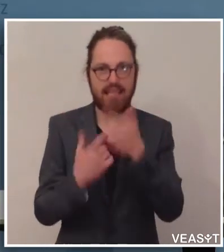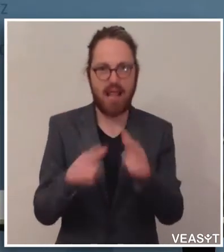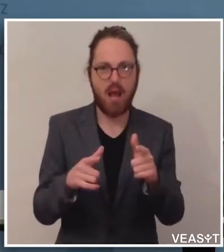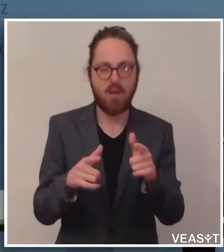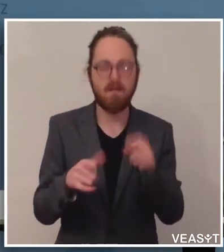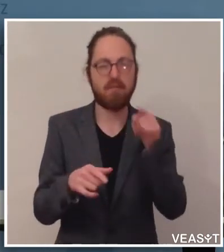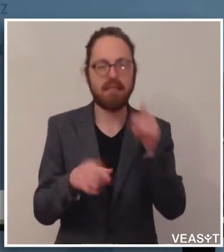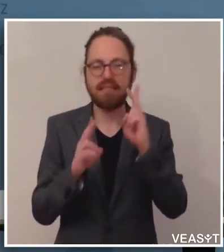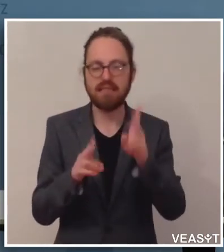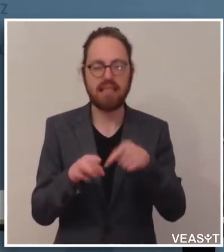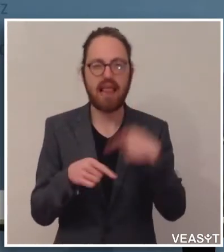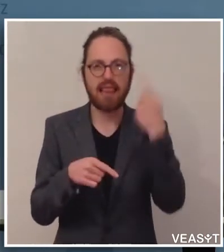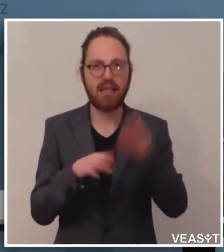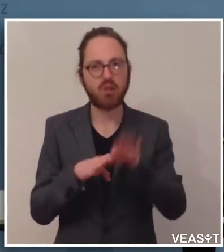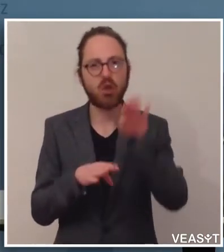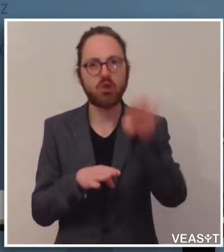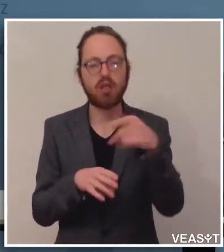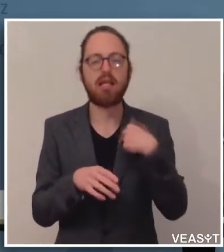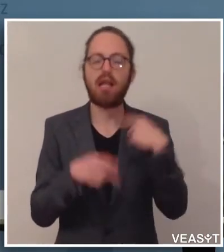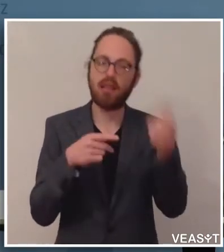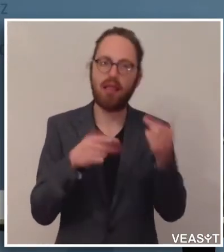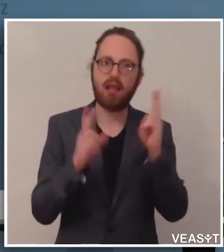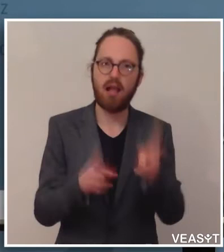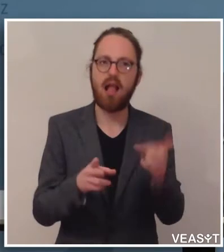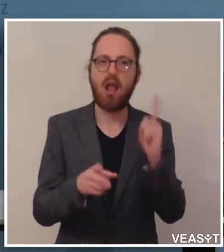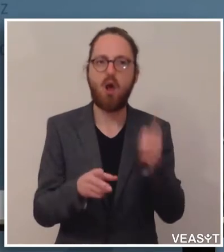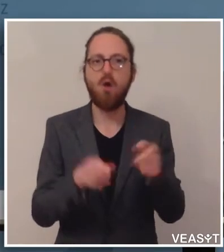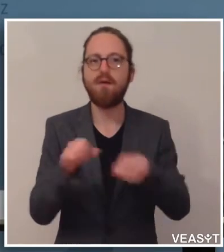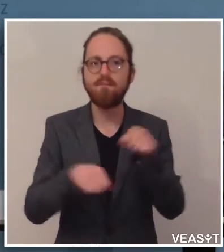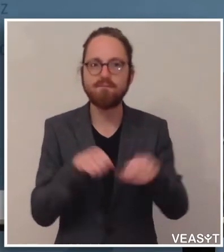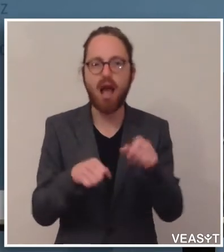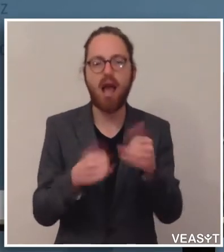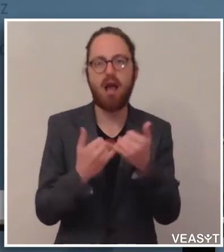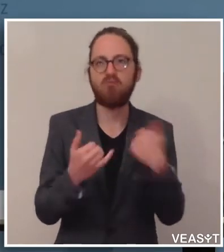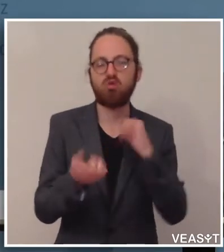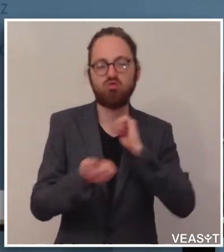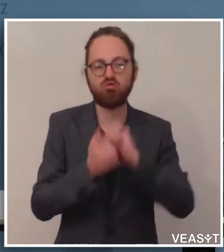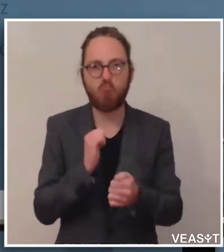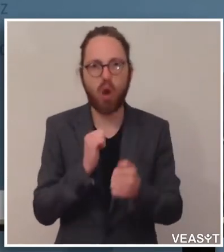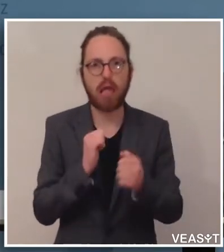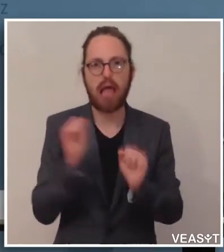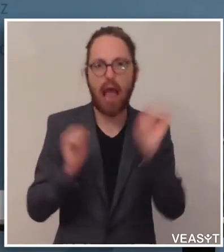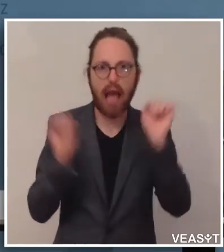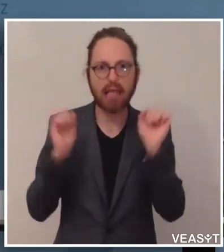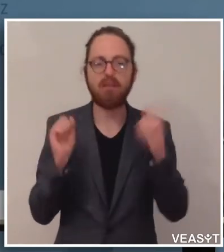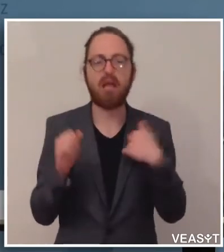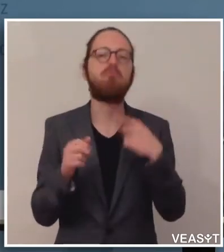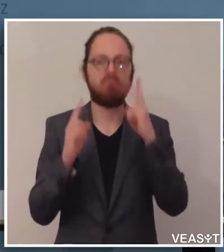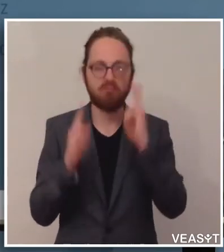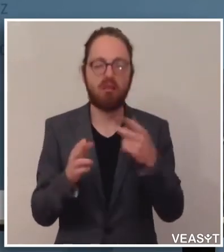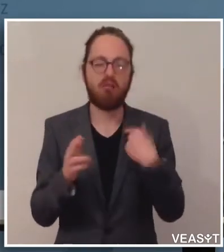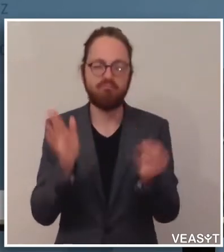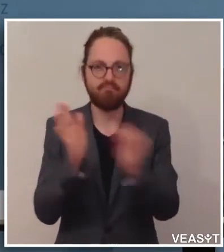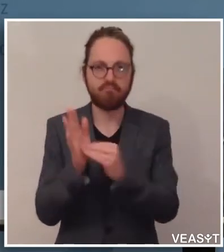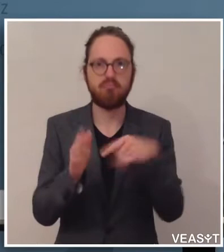Fahrradfahren als sportliche Aktivität ausdrücklich zulassen wird. Wiederum,